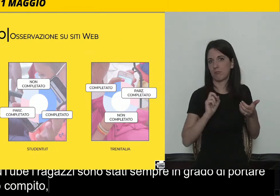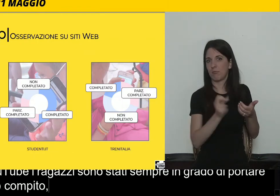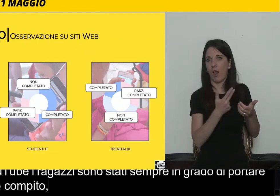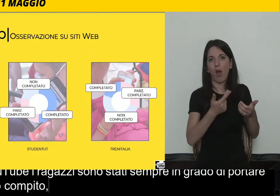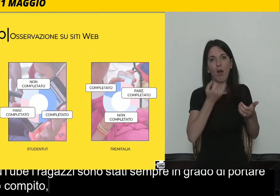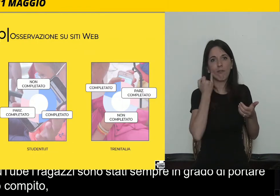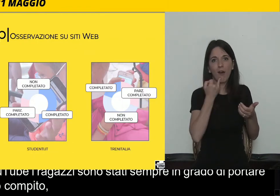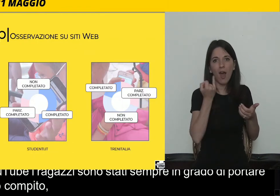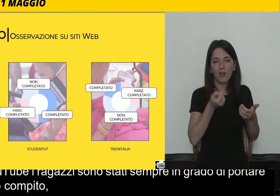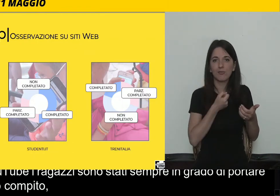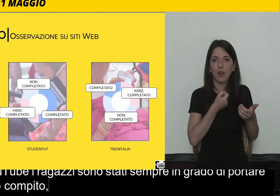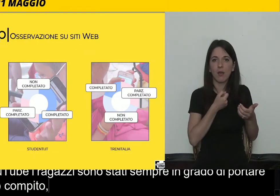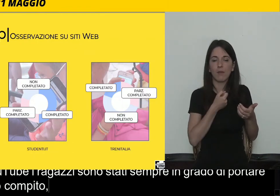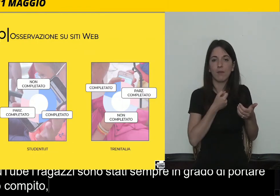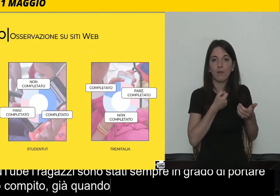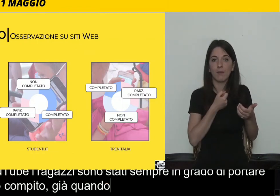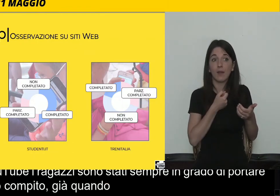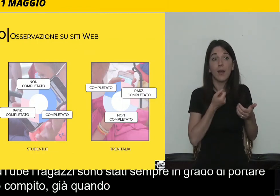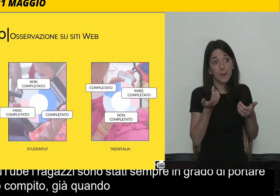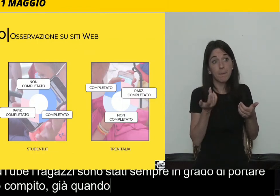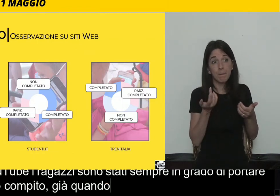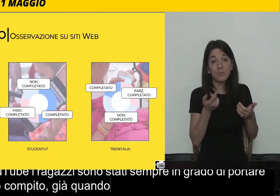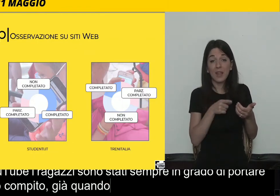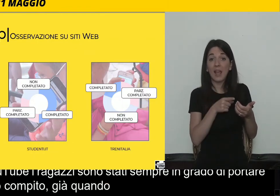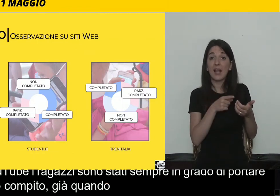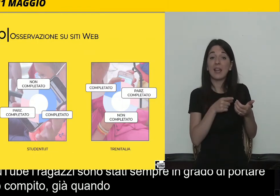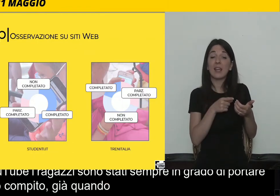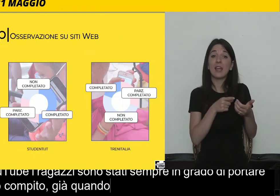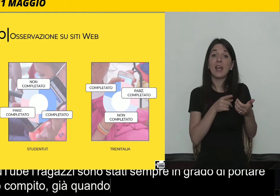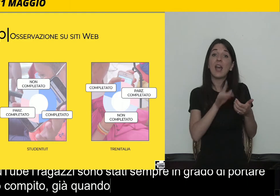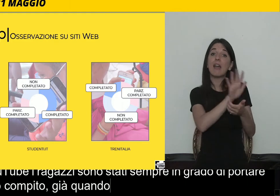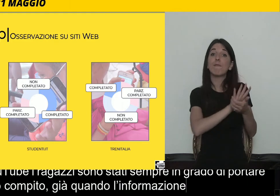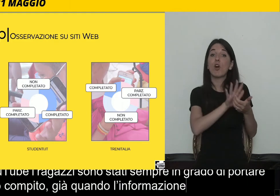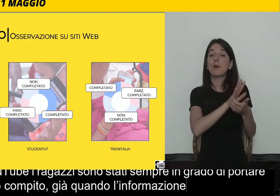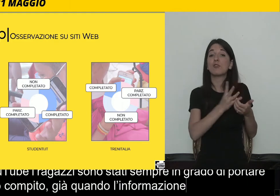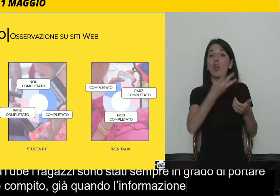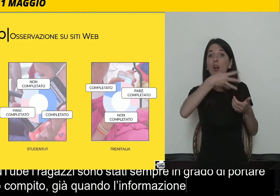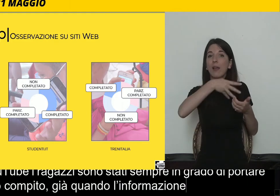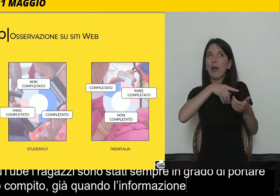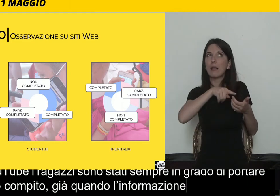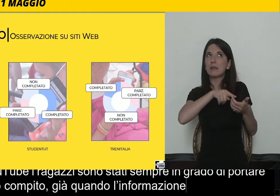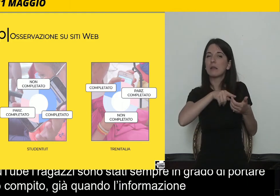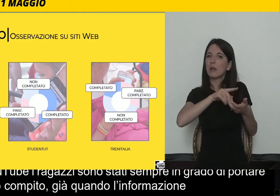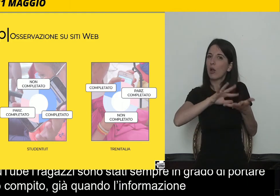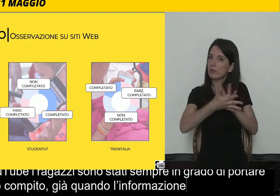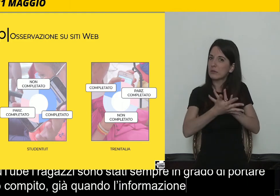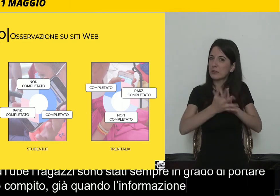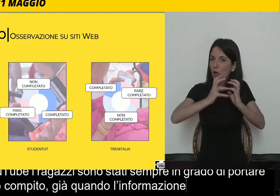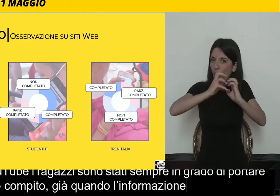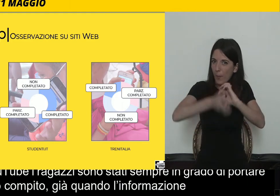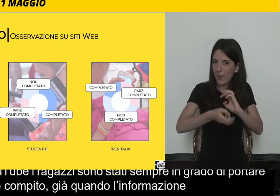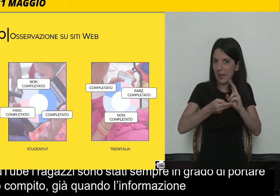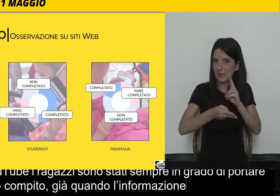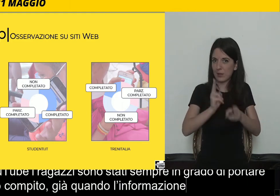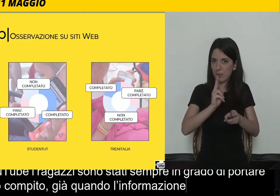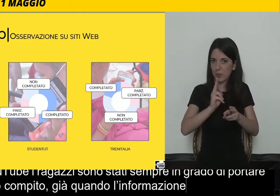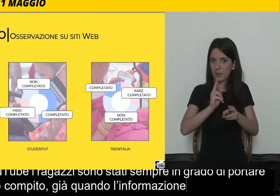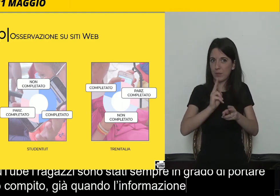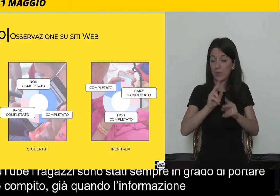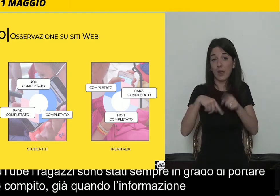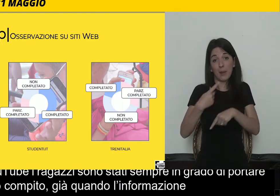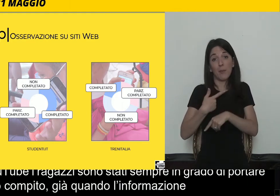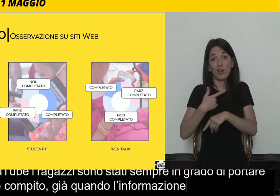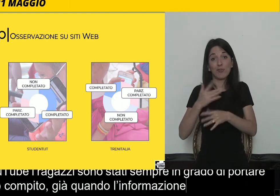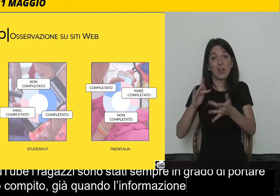'informazione, l'organizzazione dell'informazione diventa un po' più complessa, ecco, subentrano i primi problemi. Per non parlare poi dei